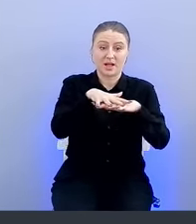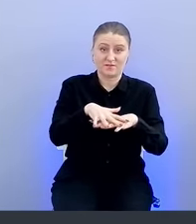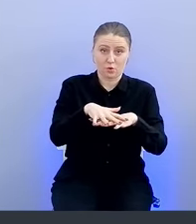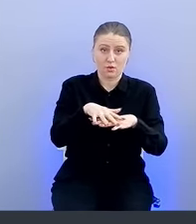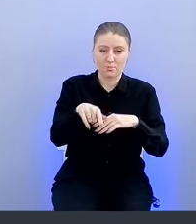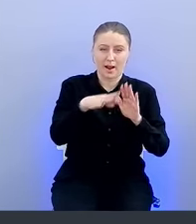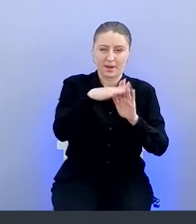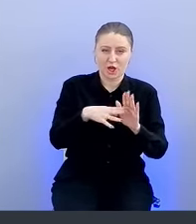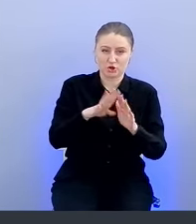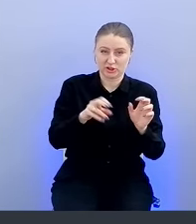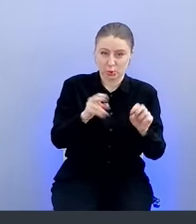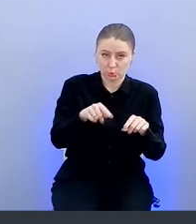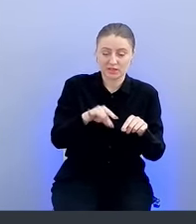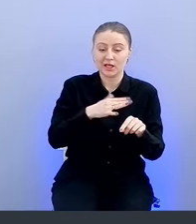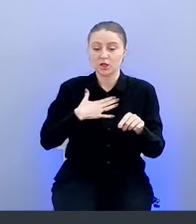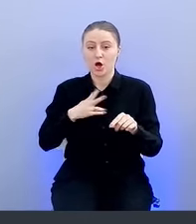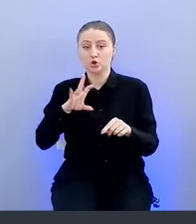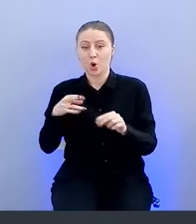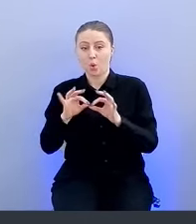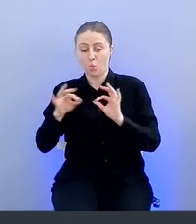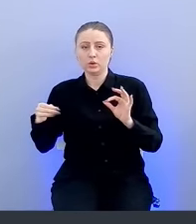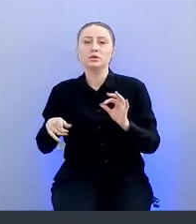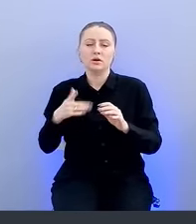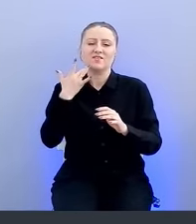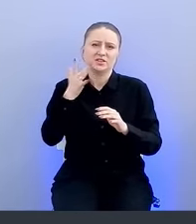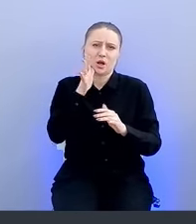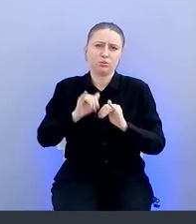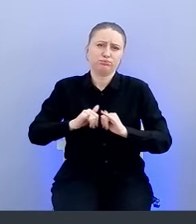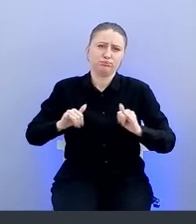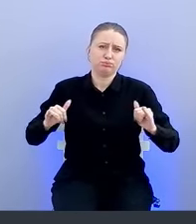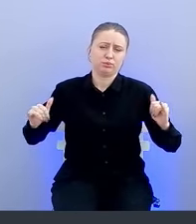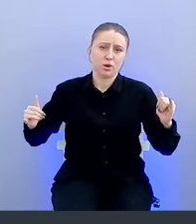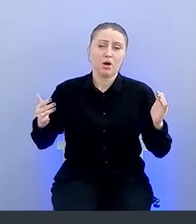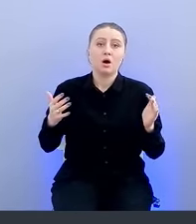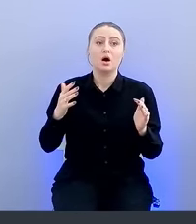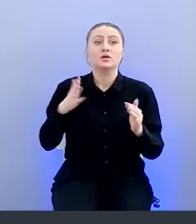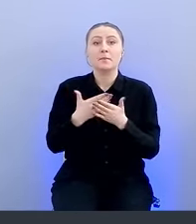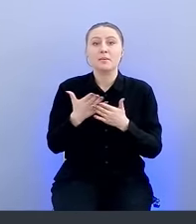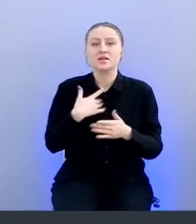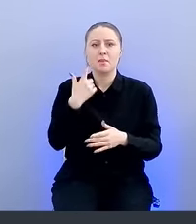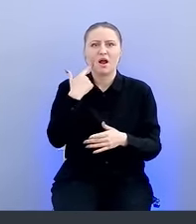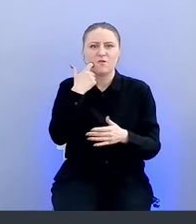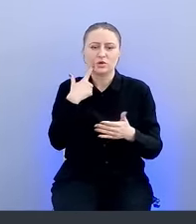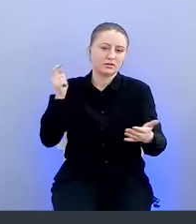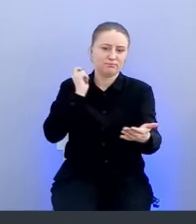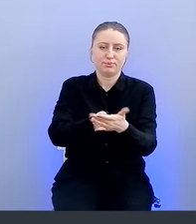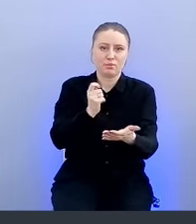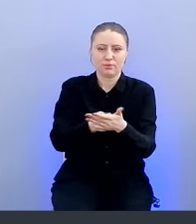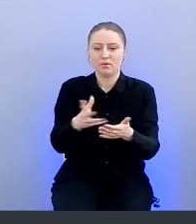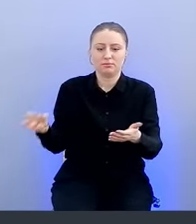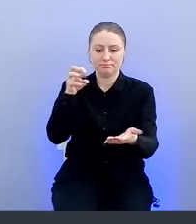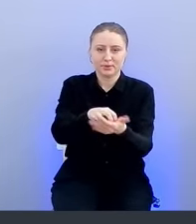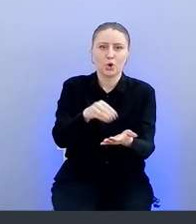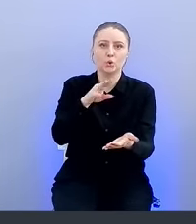Security, и наш код, он будет развиваться всегда. И если мы куда-то прибьем гвоздями какие-то инструменты, тулы,